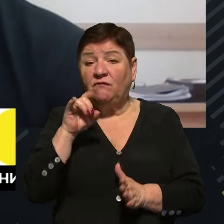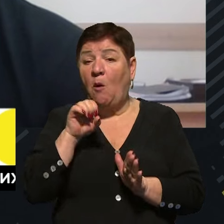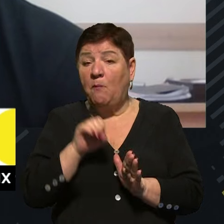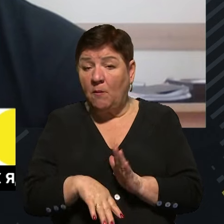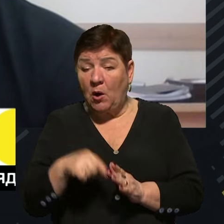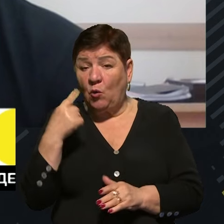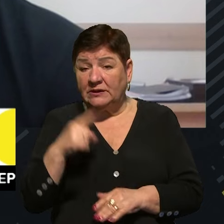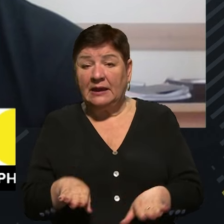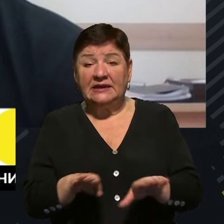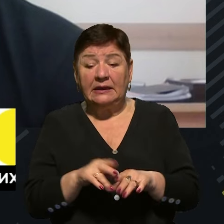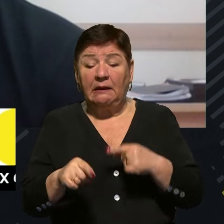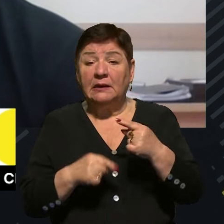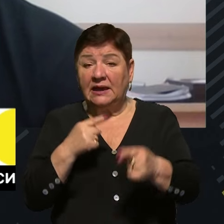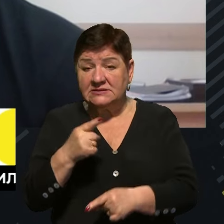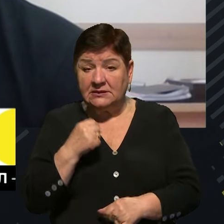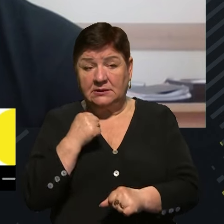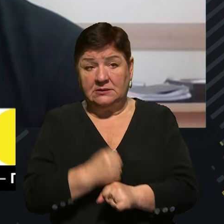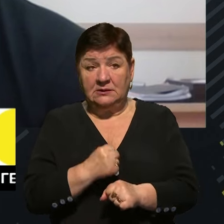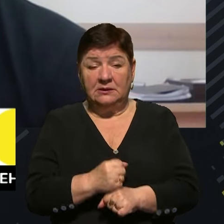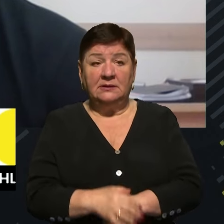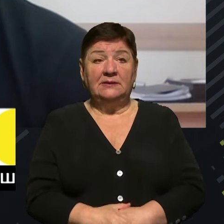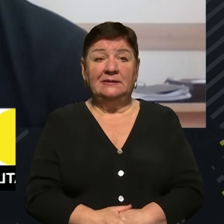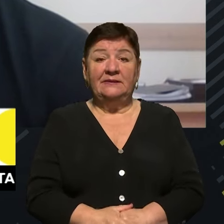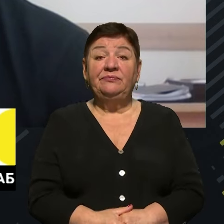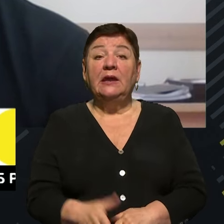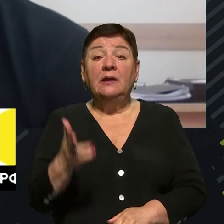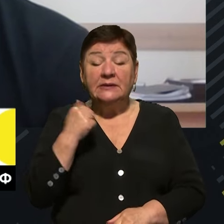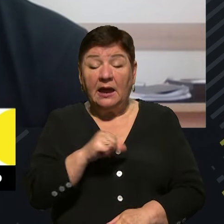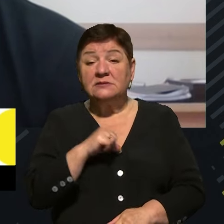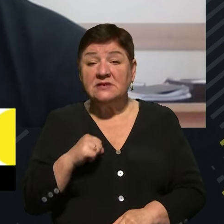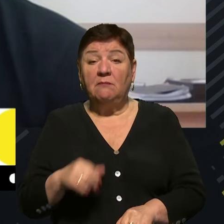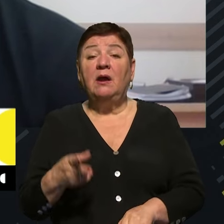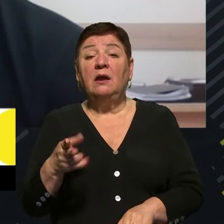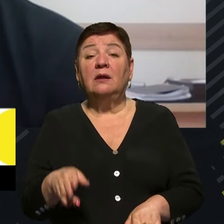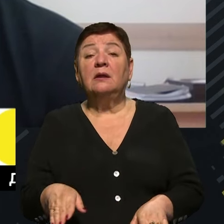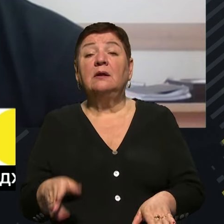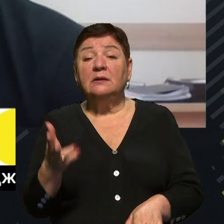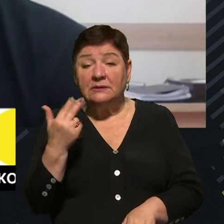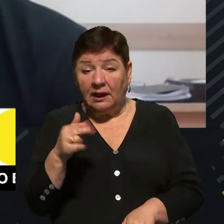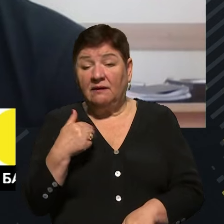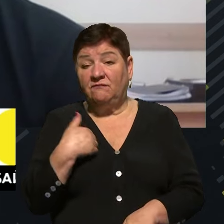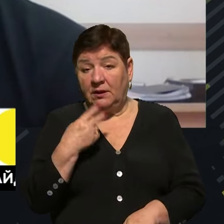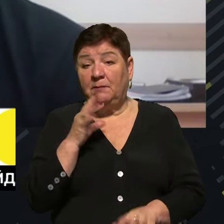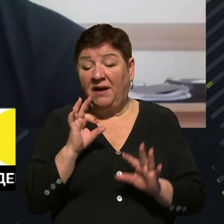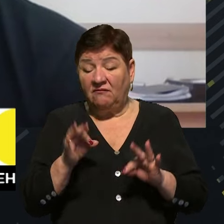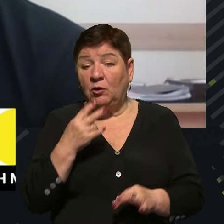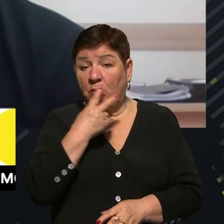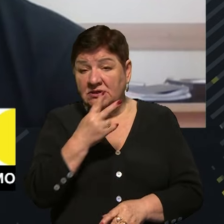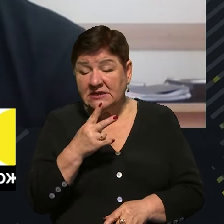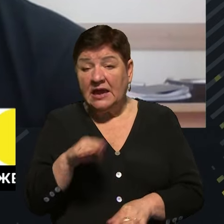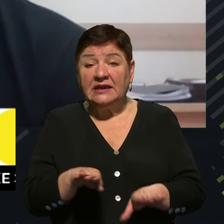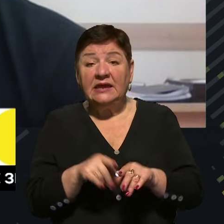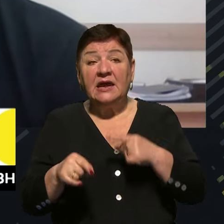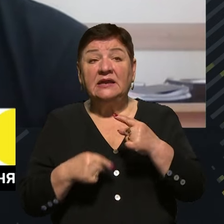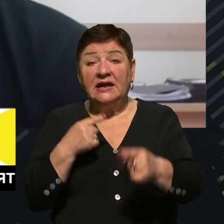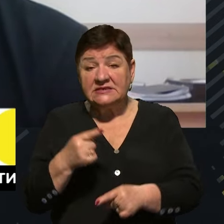одна завдала такі наслідки? Так, саме так. Ви правильно все показали. І такі саме наслідки